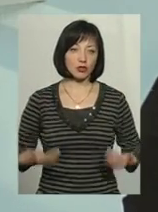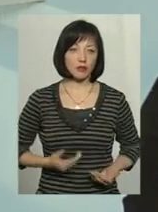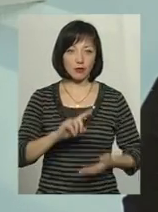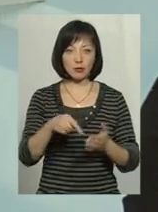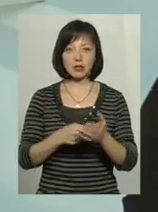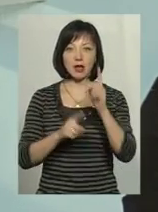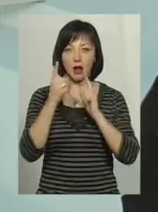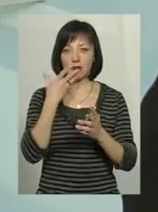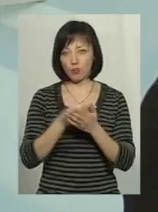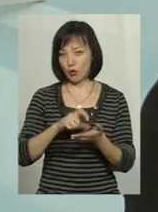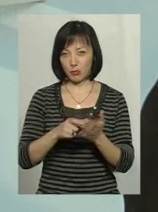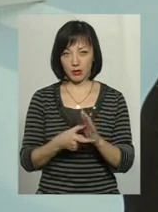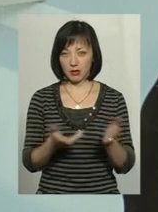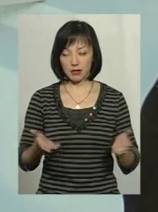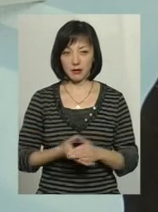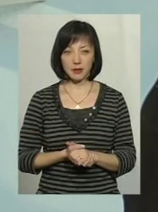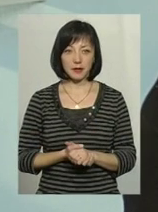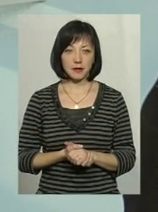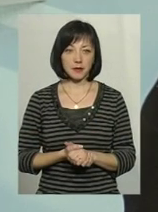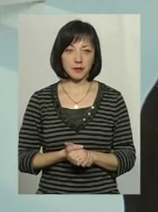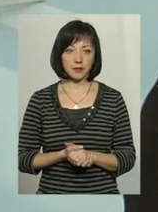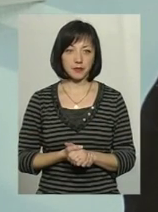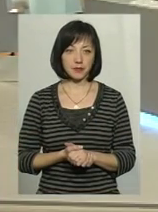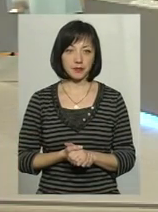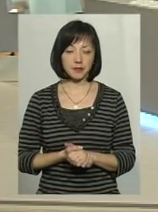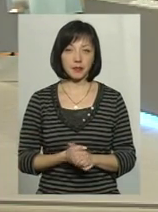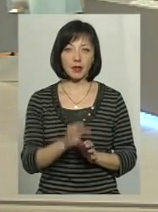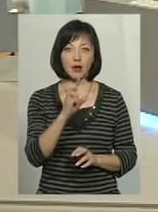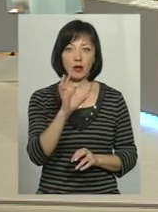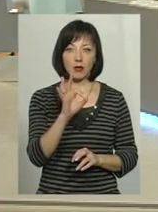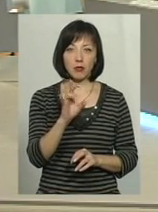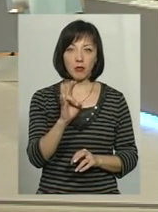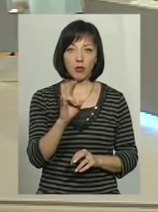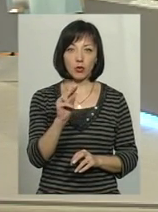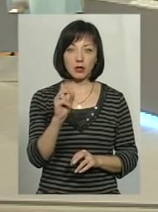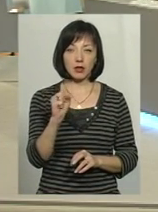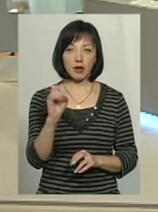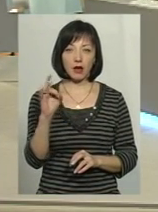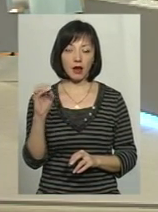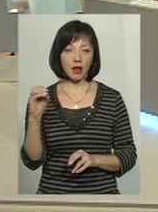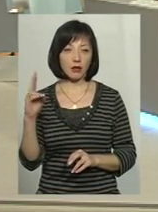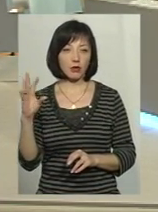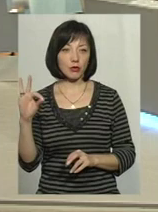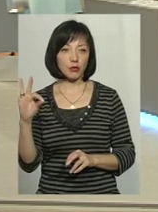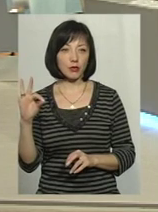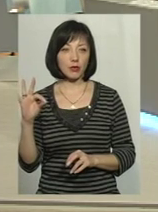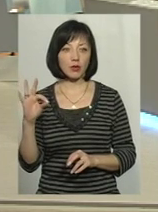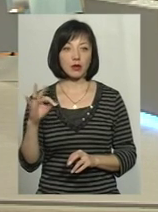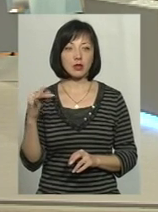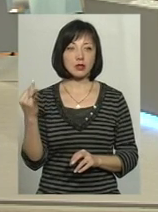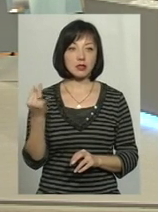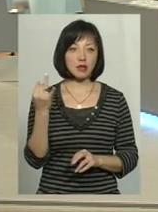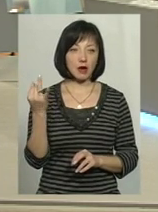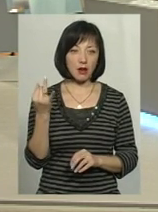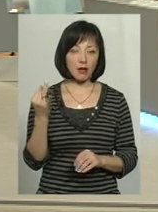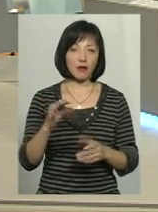раді, в своєму кабінеті. Ну, і так, і щодо Бондаренка Андрія, то дуже цікаво,